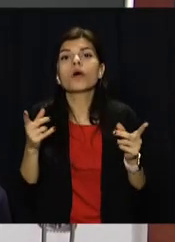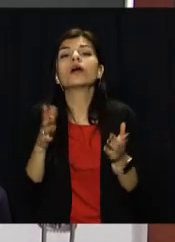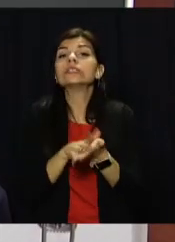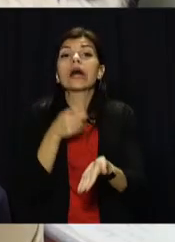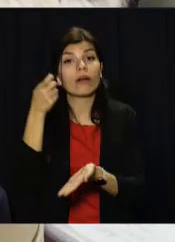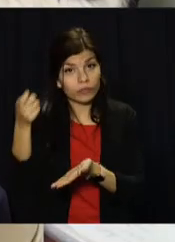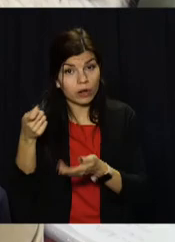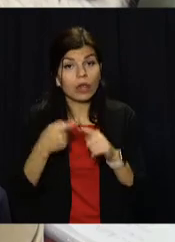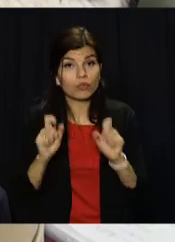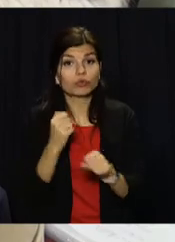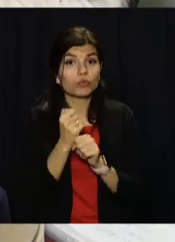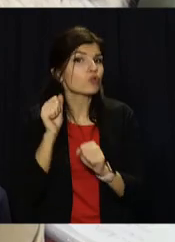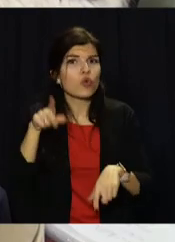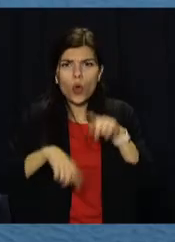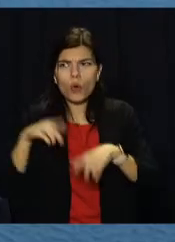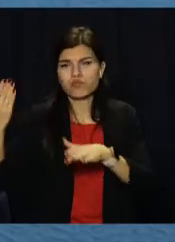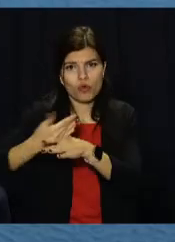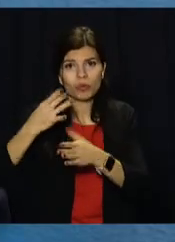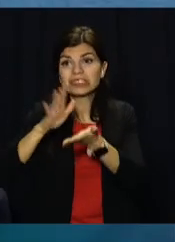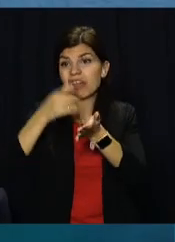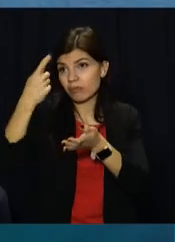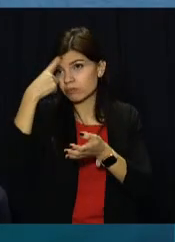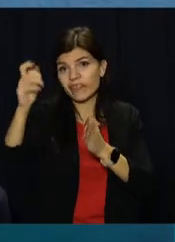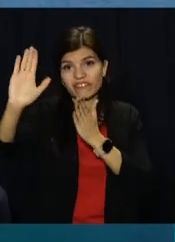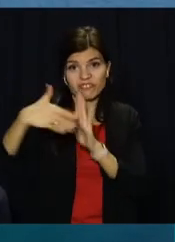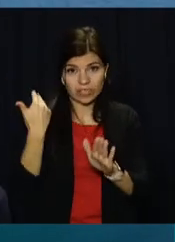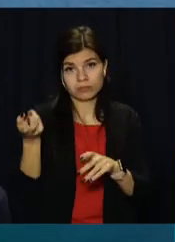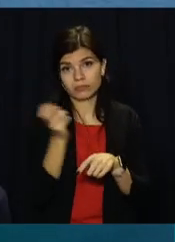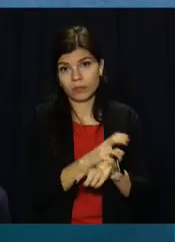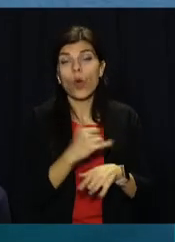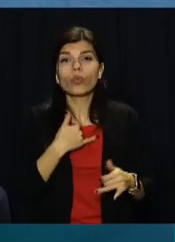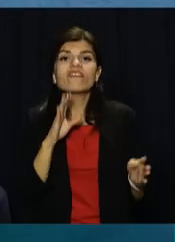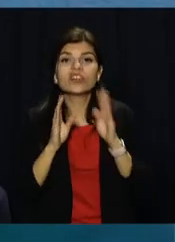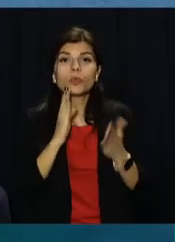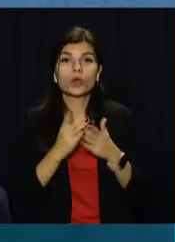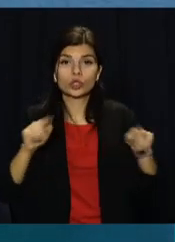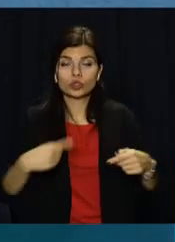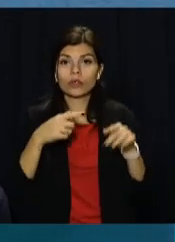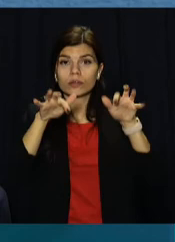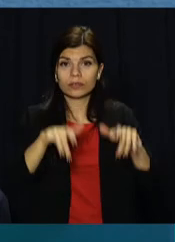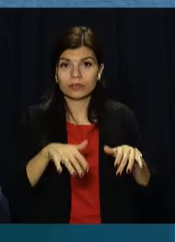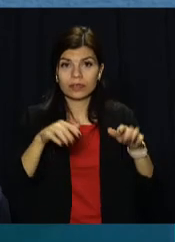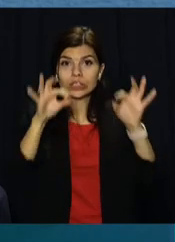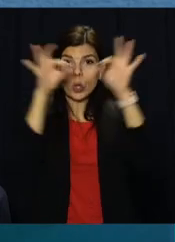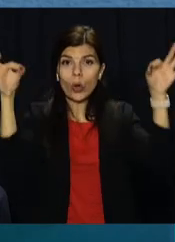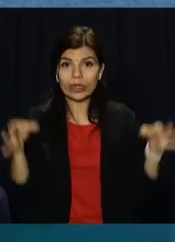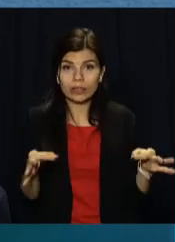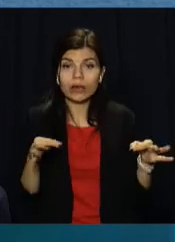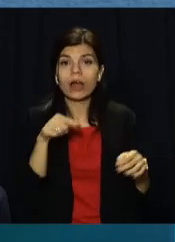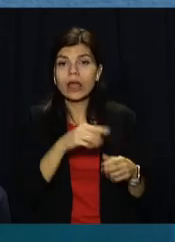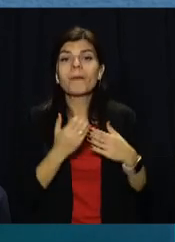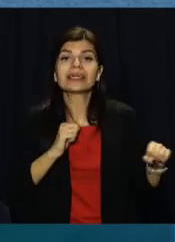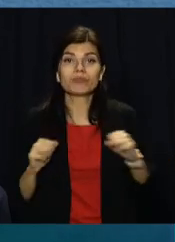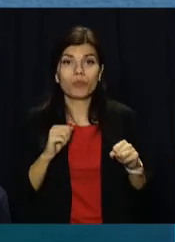заявку. Це можуть зробити навіть родичі. У нас є у Фейсбук створена сторінка Центру надання адміністративних